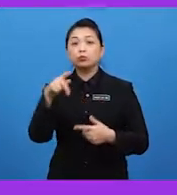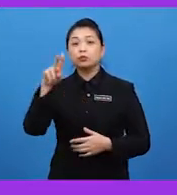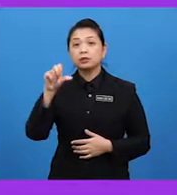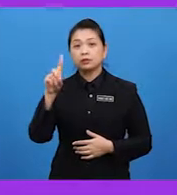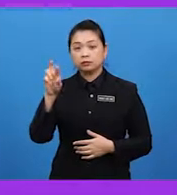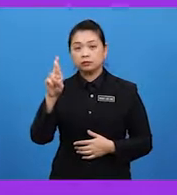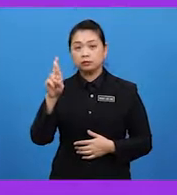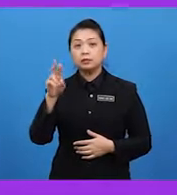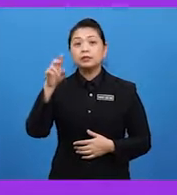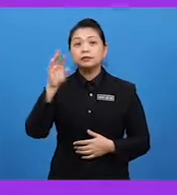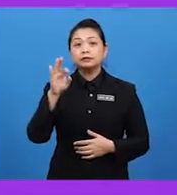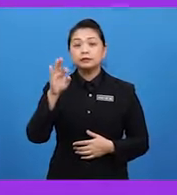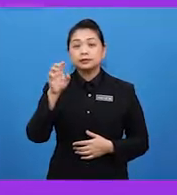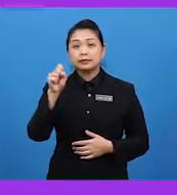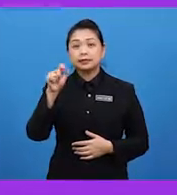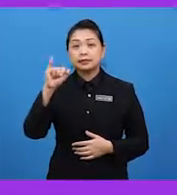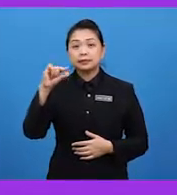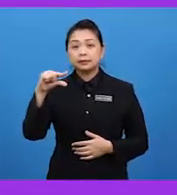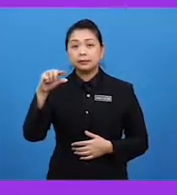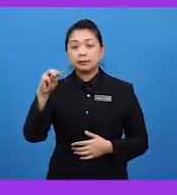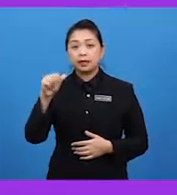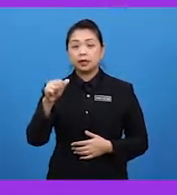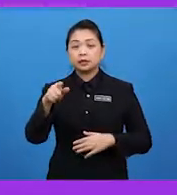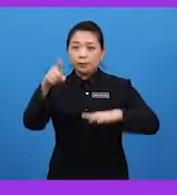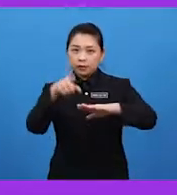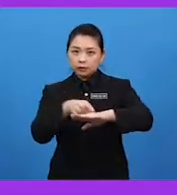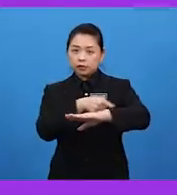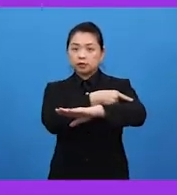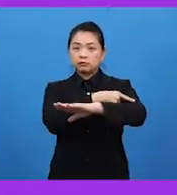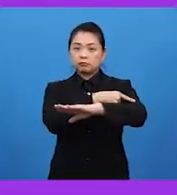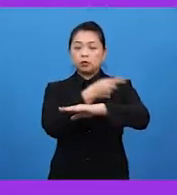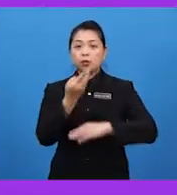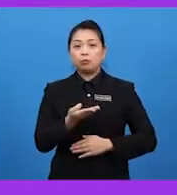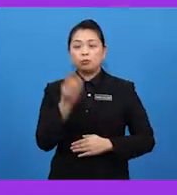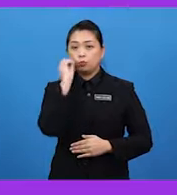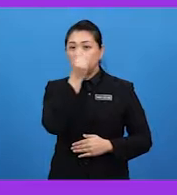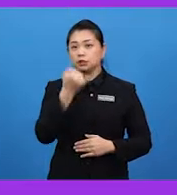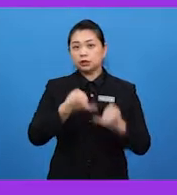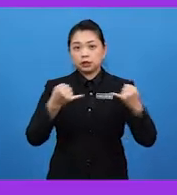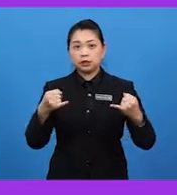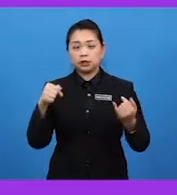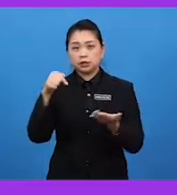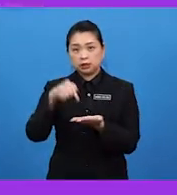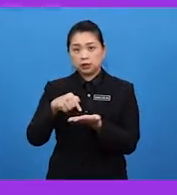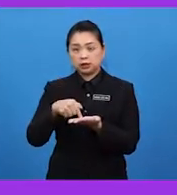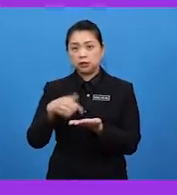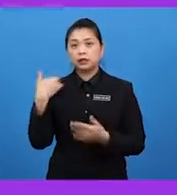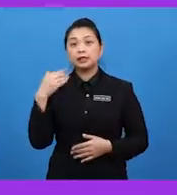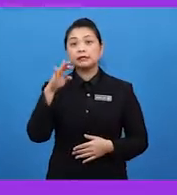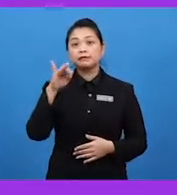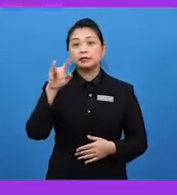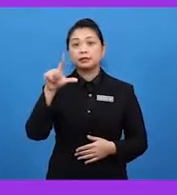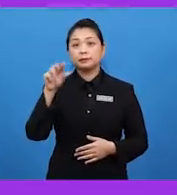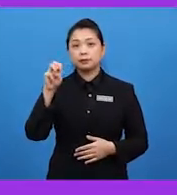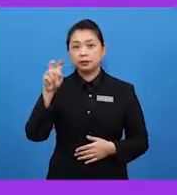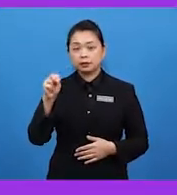bersaiz panjang dan berbulu. Bunga jenis ini akan mempunyai filamen dan stil yang